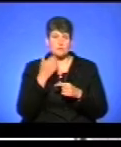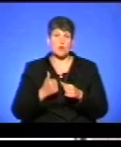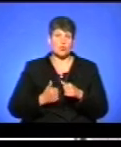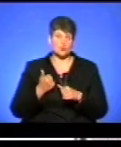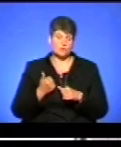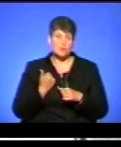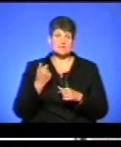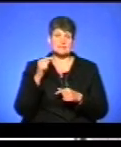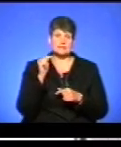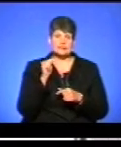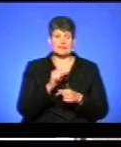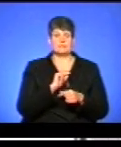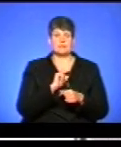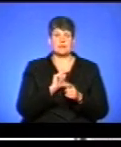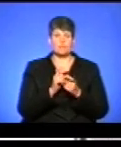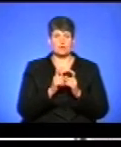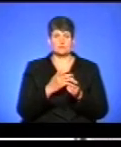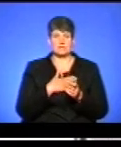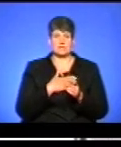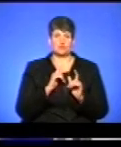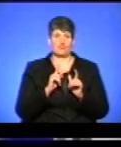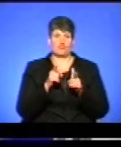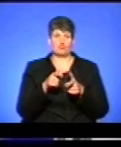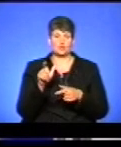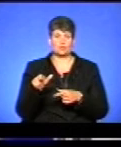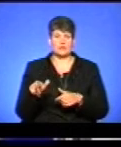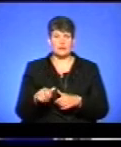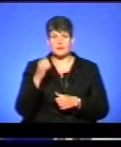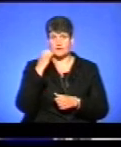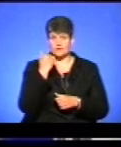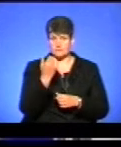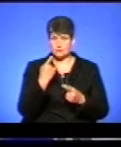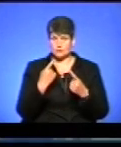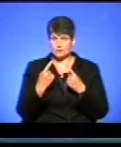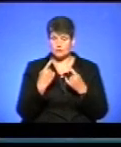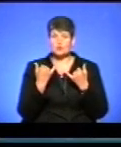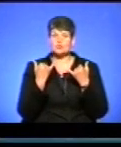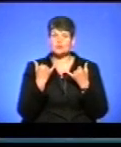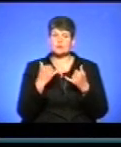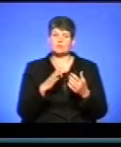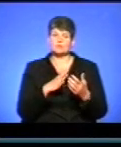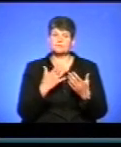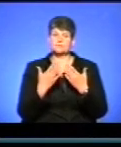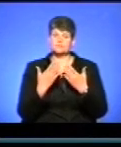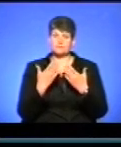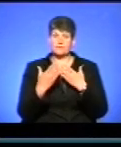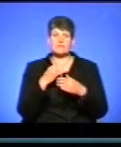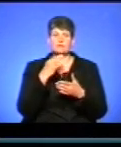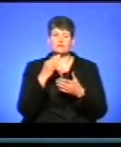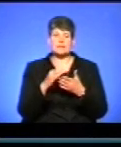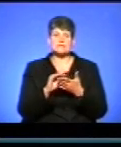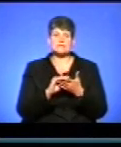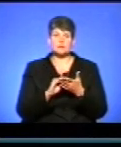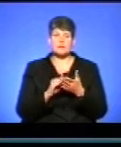гордимося тим, і таким чином боремося за нашого вступника. Тож я дякую вам за розмову, і нагадаю, що сьогодні ми спілкувалися з відповідальним